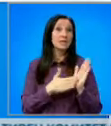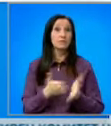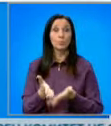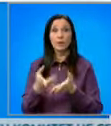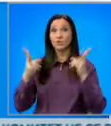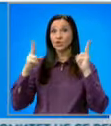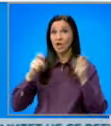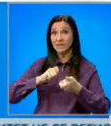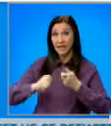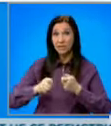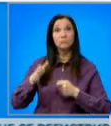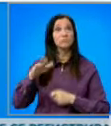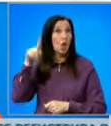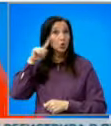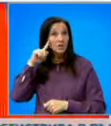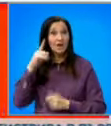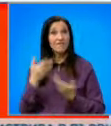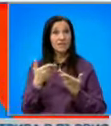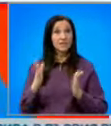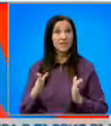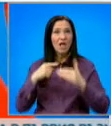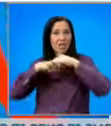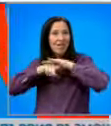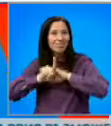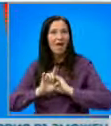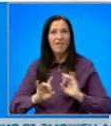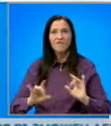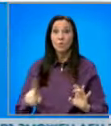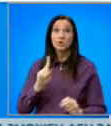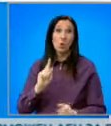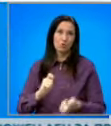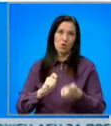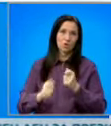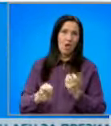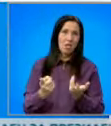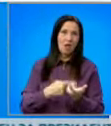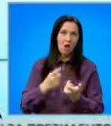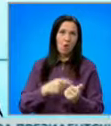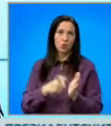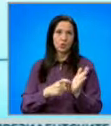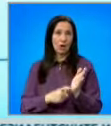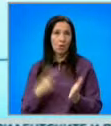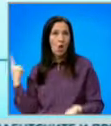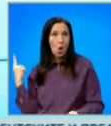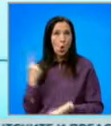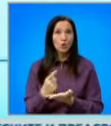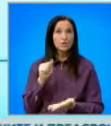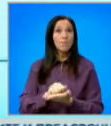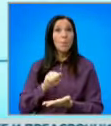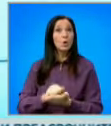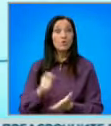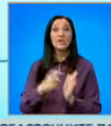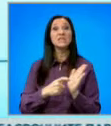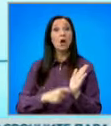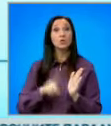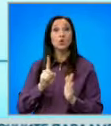решението за санкции, биха означавали разкриване на поверителна информация, което е нарушение на няколко закона. Указът за публикуване на